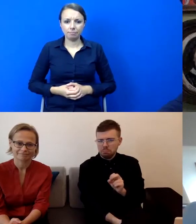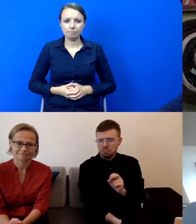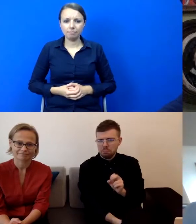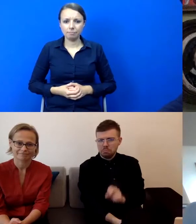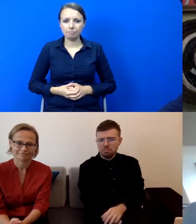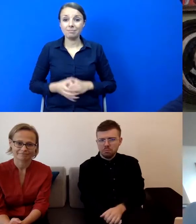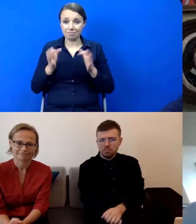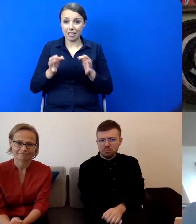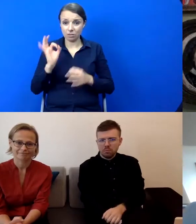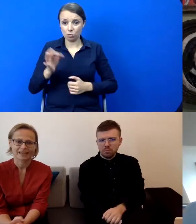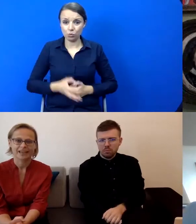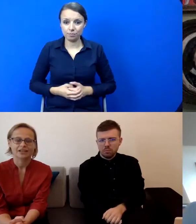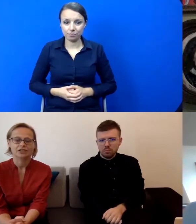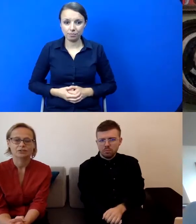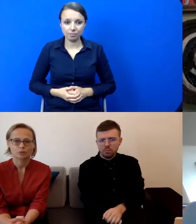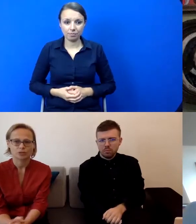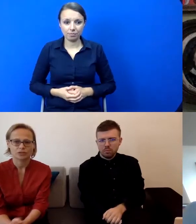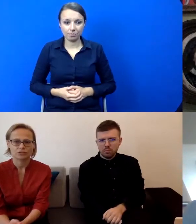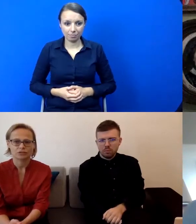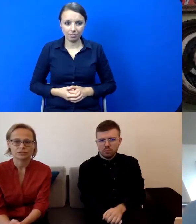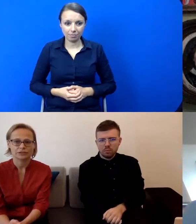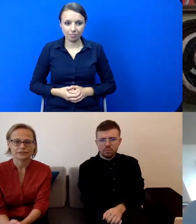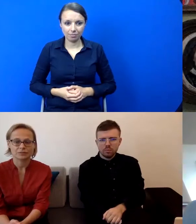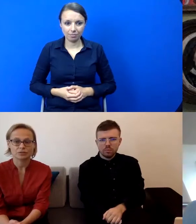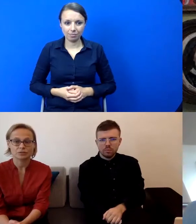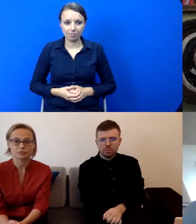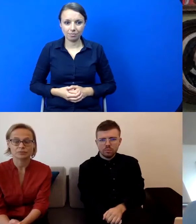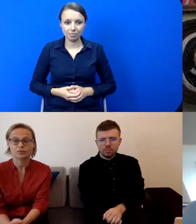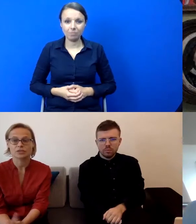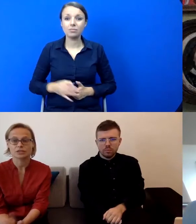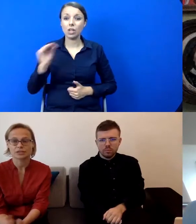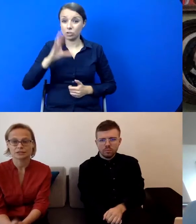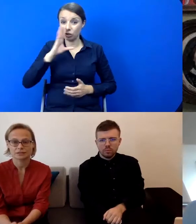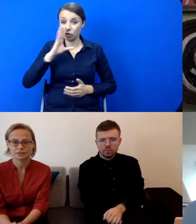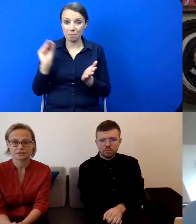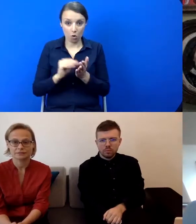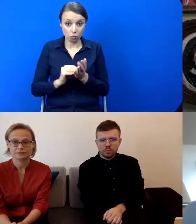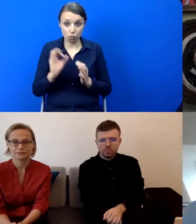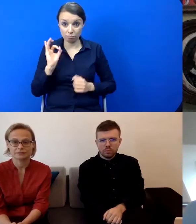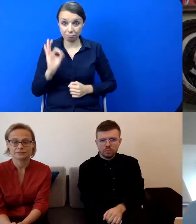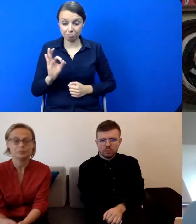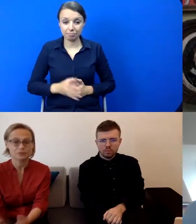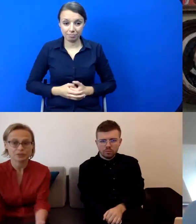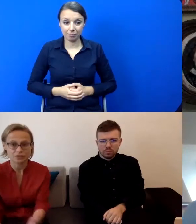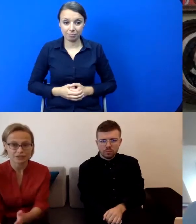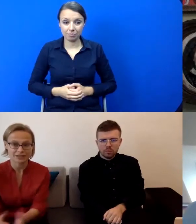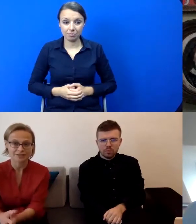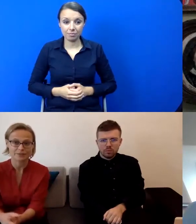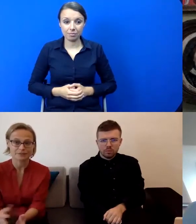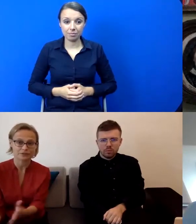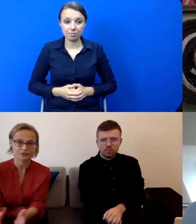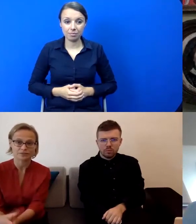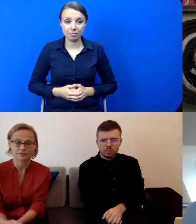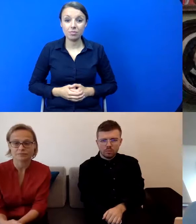Tak, teraz jest dobrze. Dobrze. To ja może tylko powtórzę, że mieliśmy na koncie taki